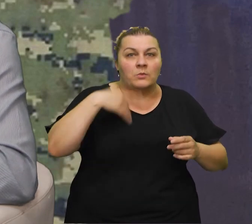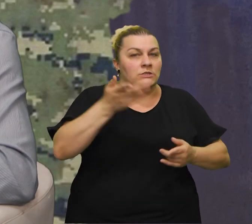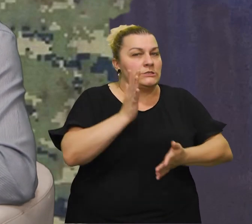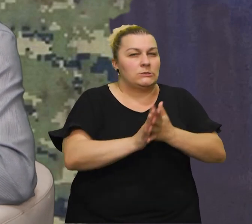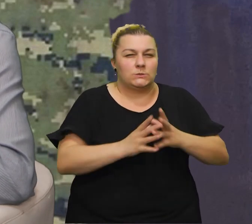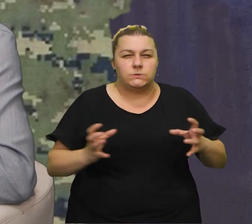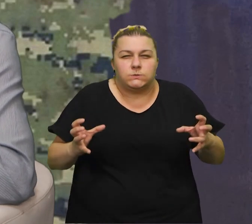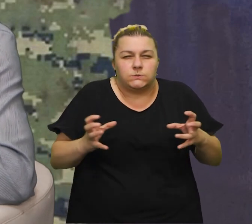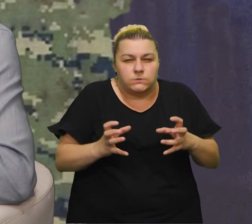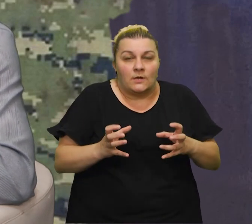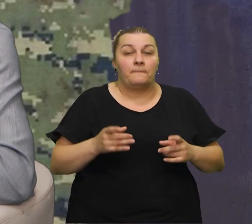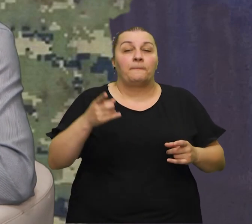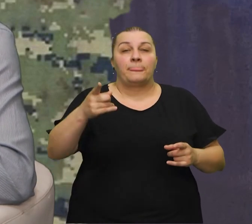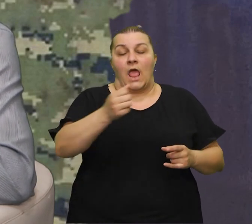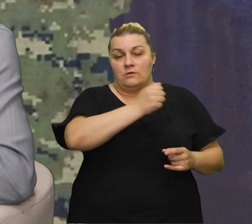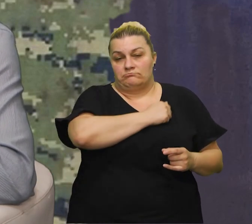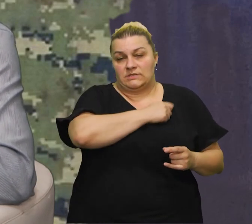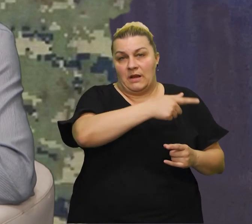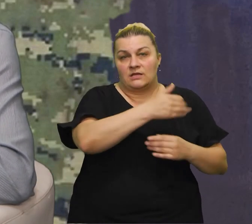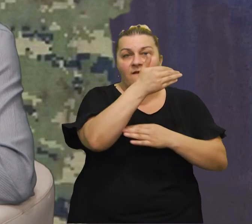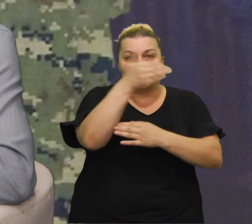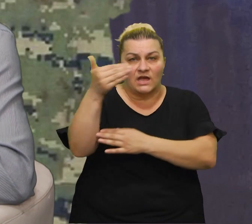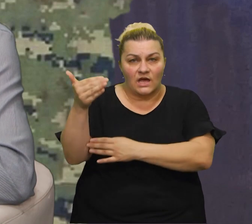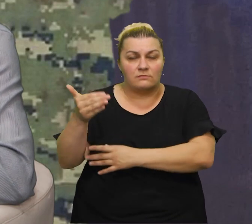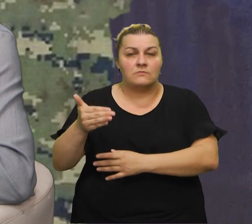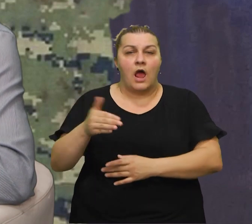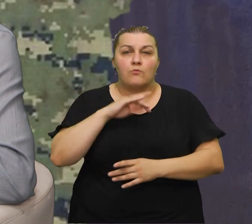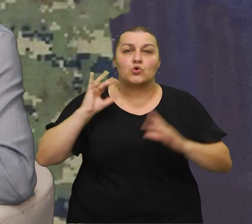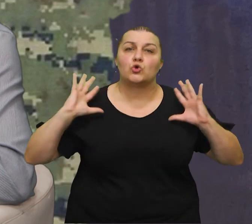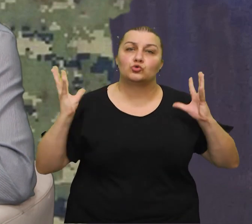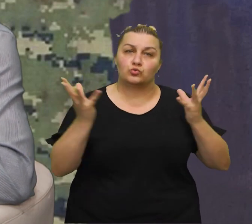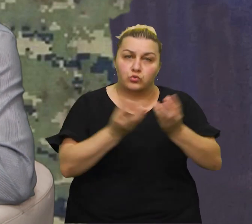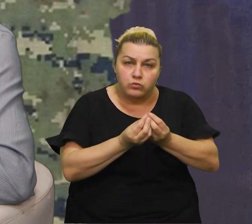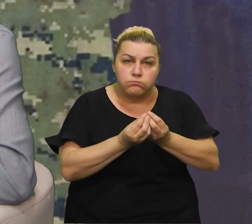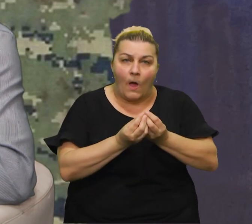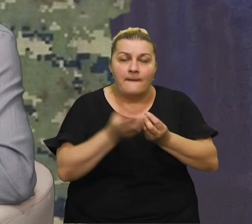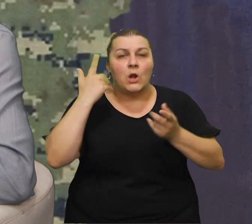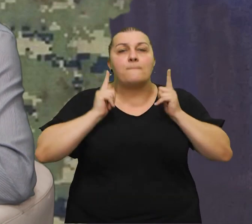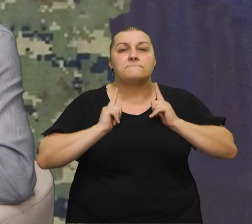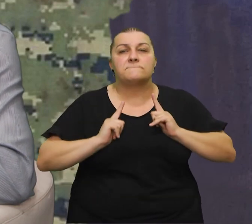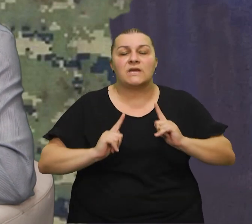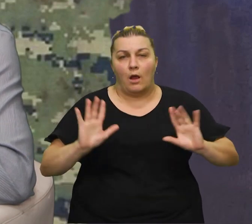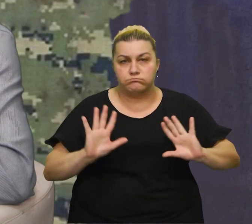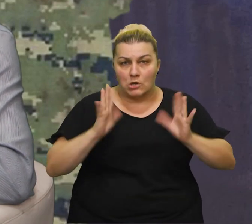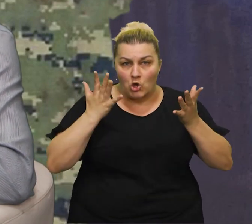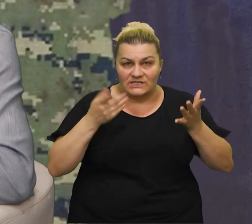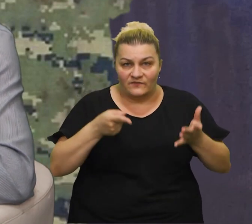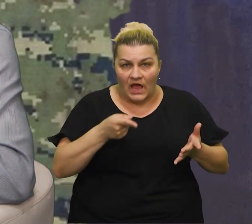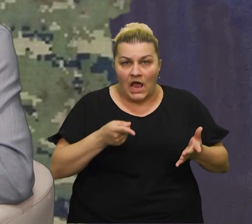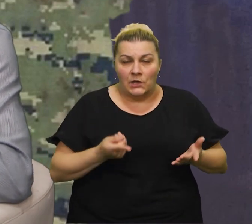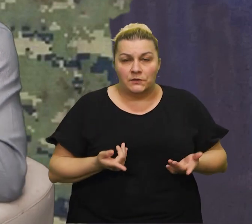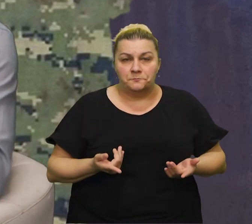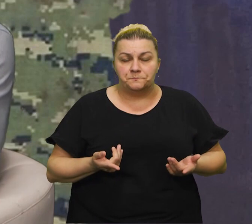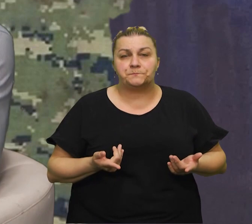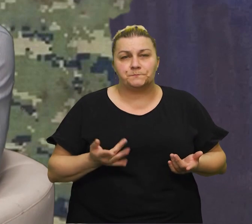splitske velike poduzeće, tvrtke su organizirale mirni prosvjede. Hajmo se malo